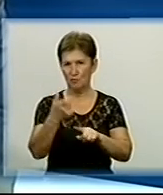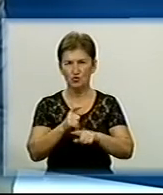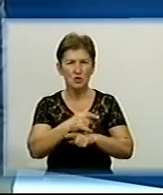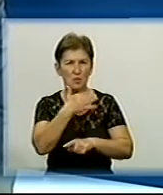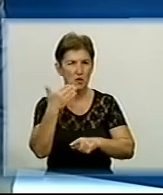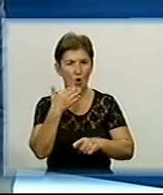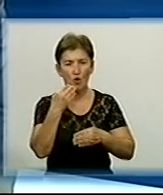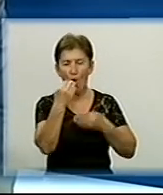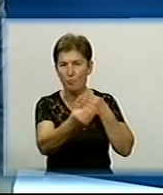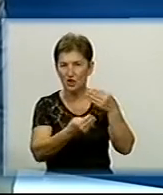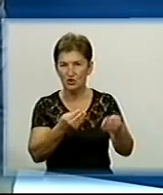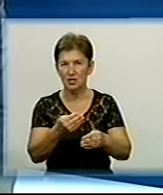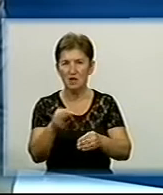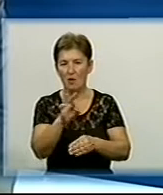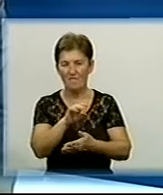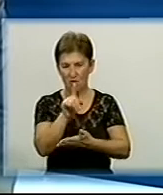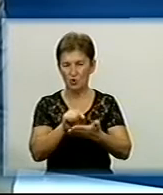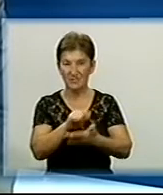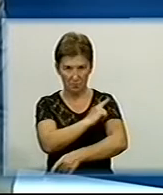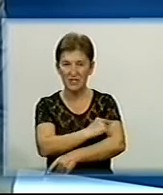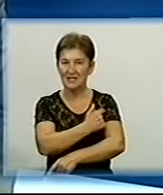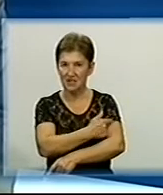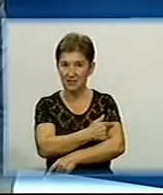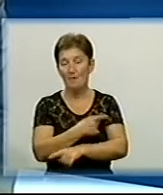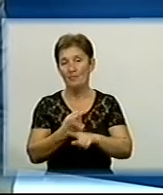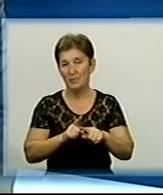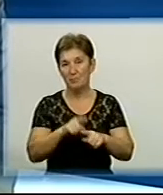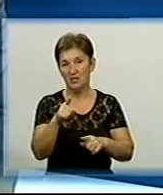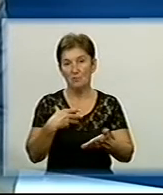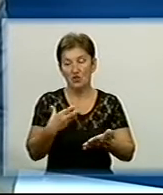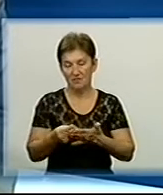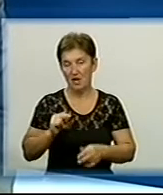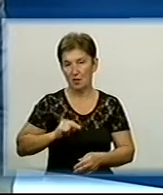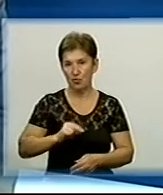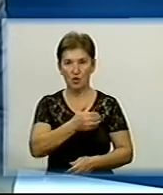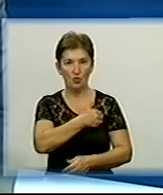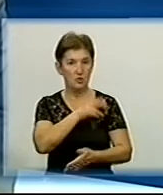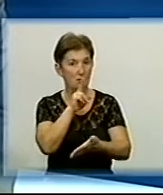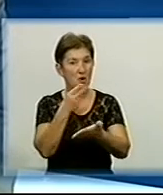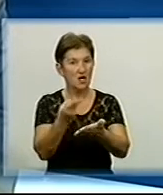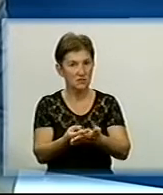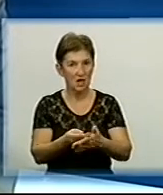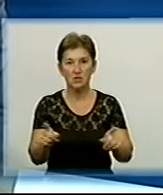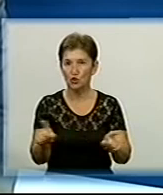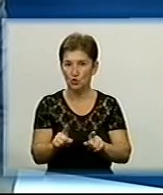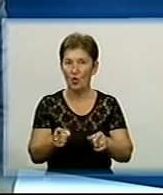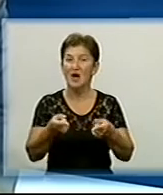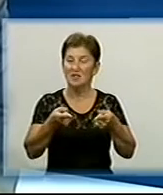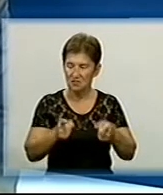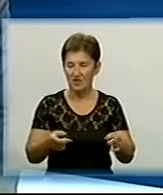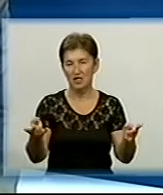лінію поступає В медицинську сферу Тому ми своєю роботу хотіли показати Що действительно нужно